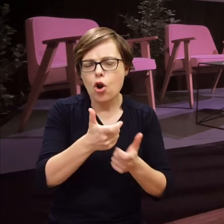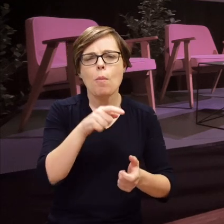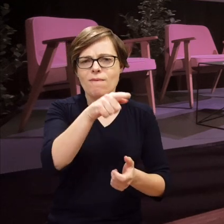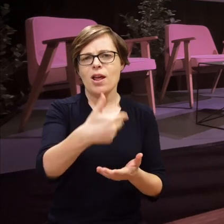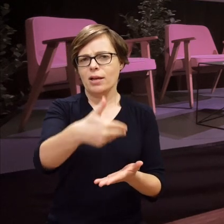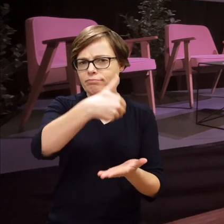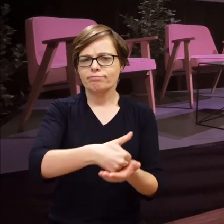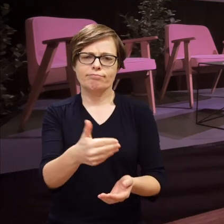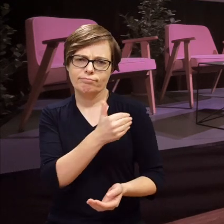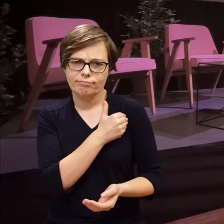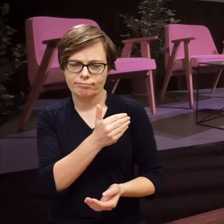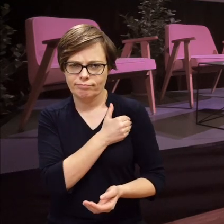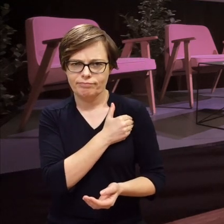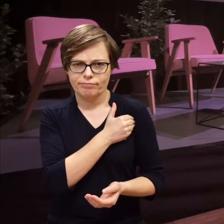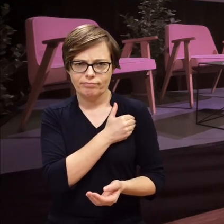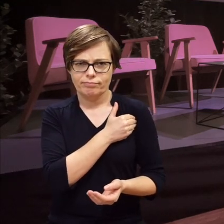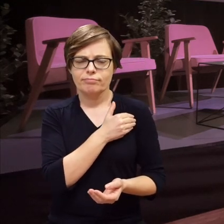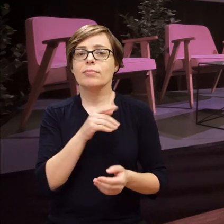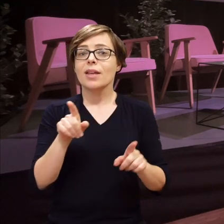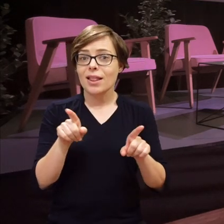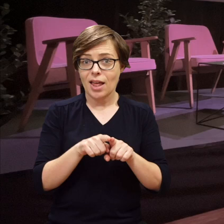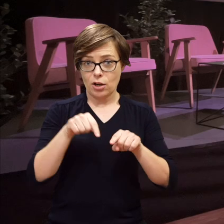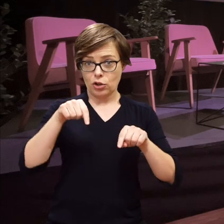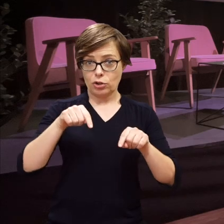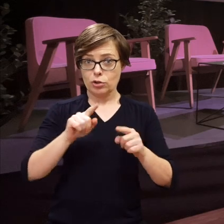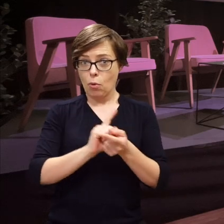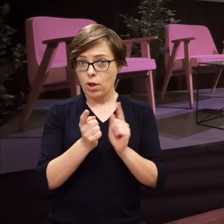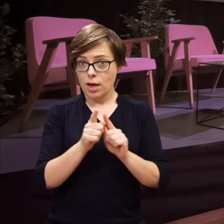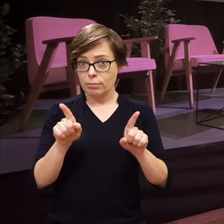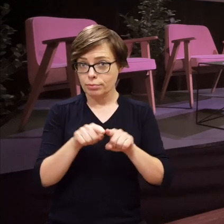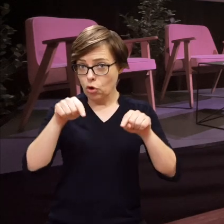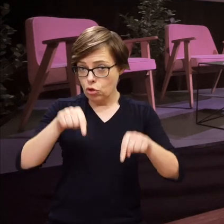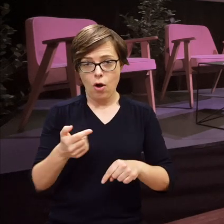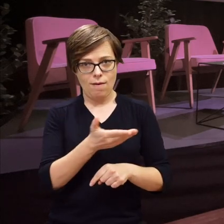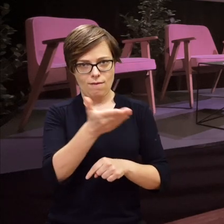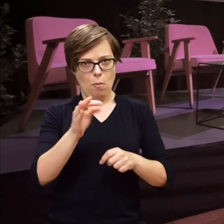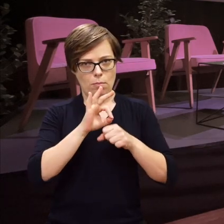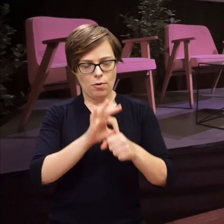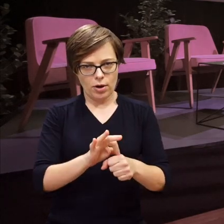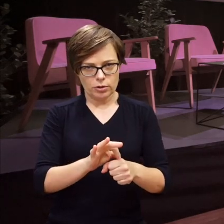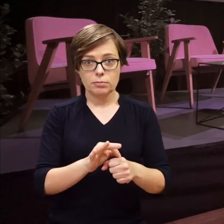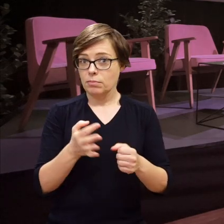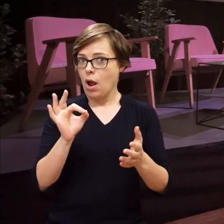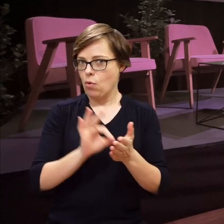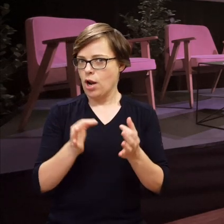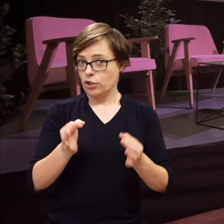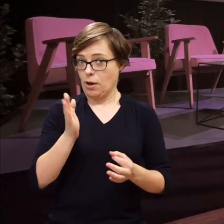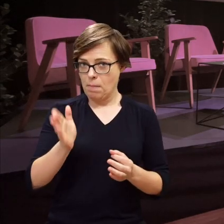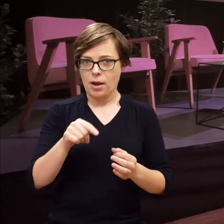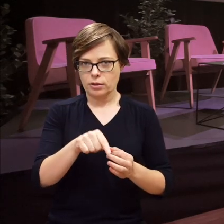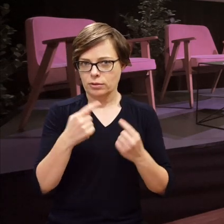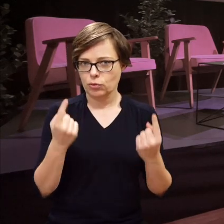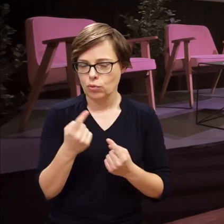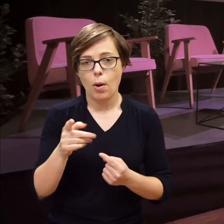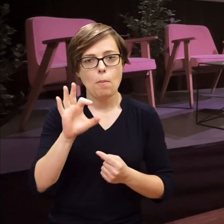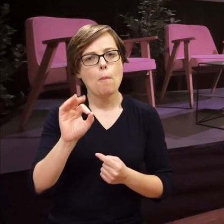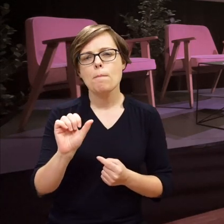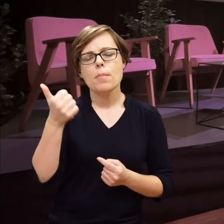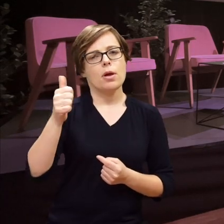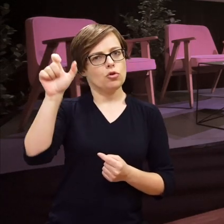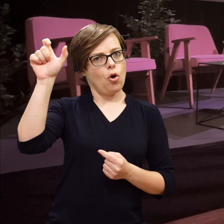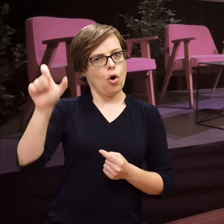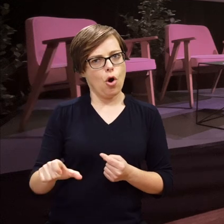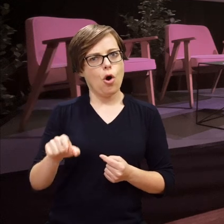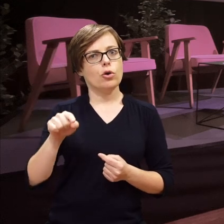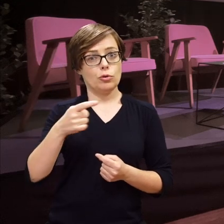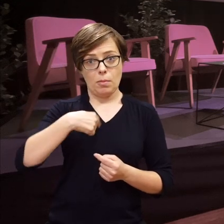i po prostu takie spotkania prowadzili. I dzisiaj będzie taka sytuacja, bo pierwszą osobą, która